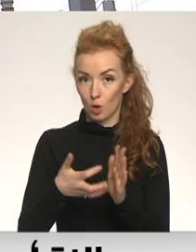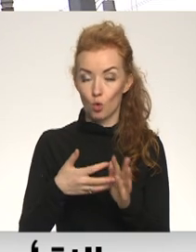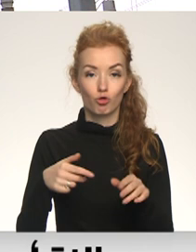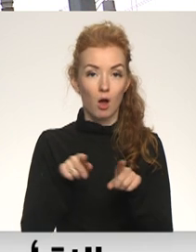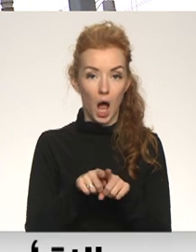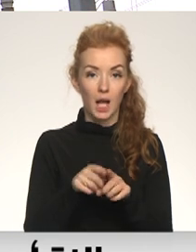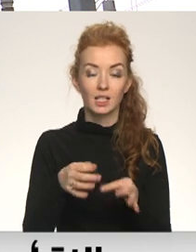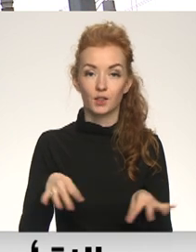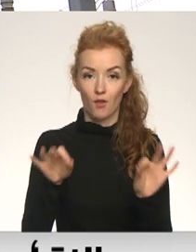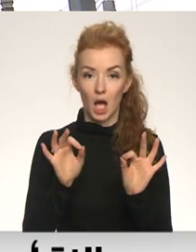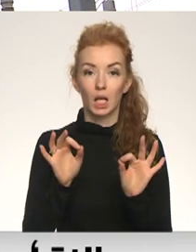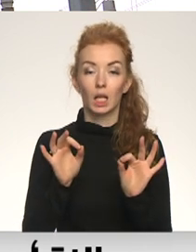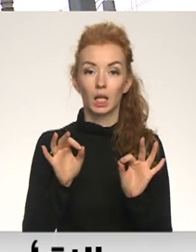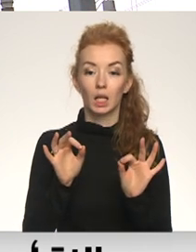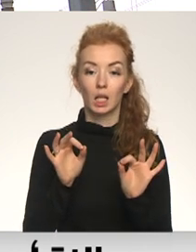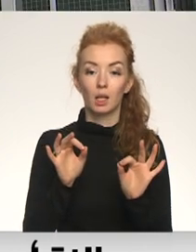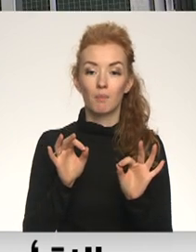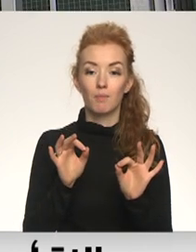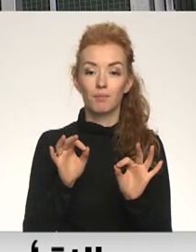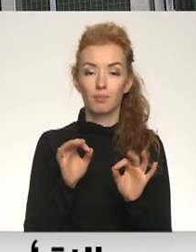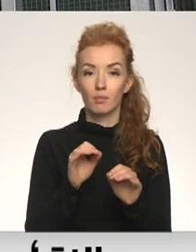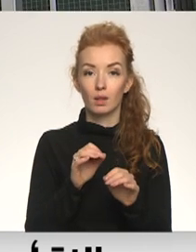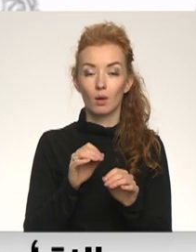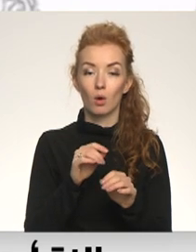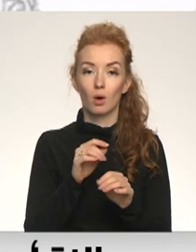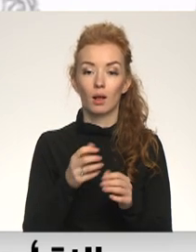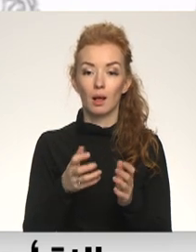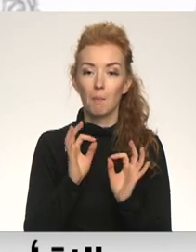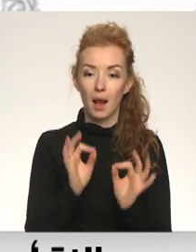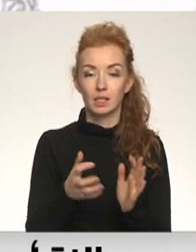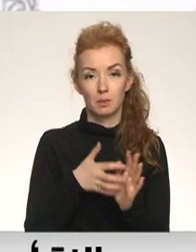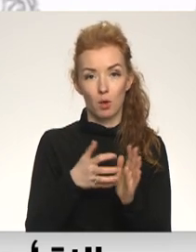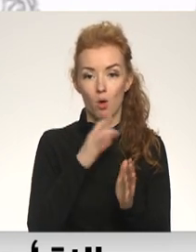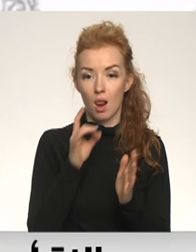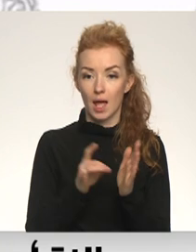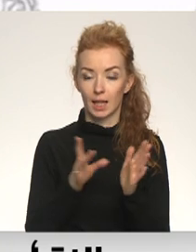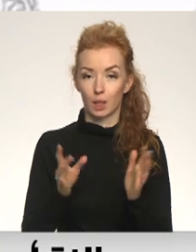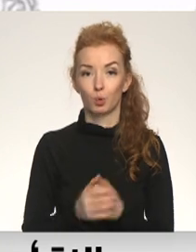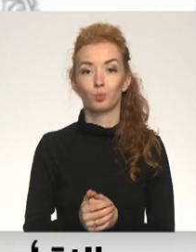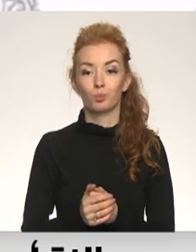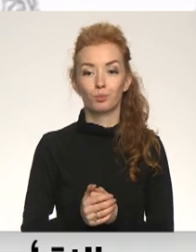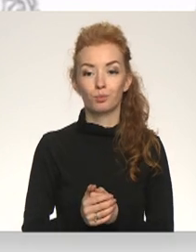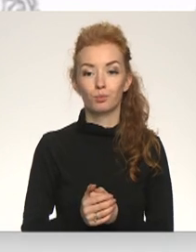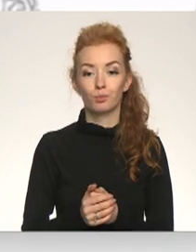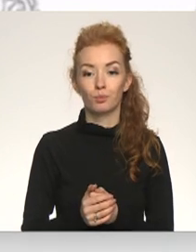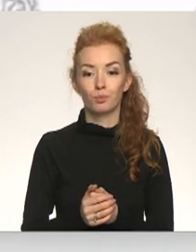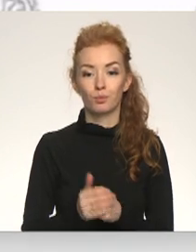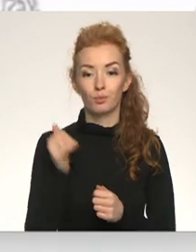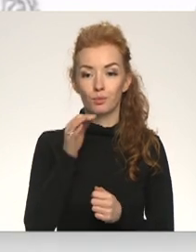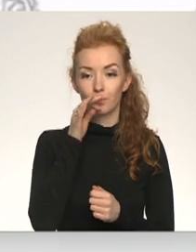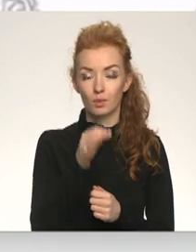Tāpat nemazāk svarīgi esot saudzīgi elektroenerģijas lietošana. Mēģinam kaut kādā veidā pierunāt